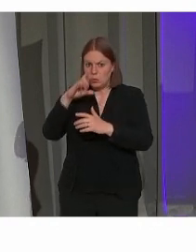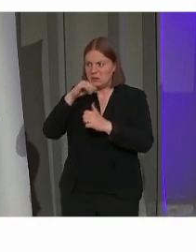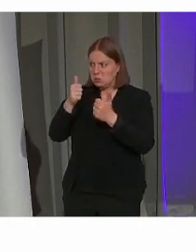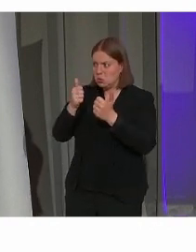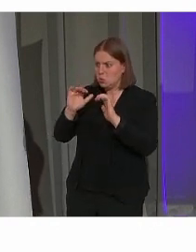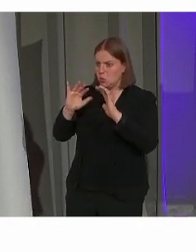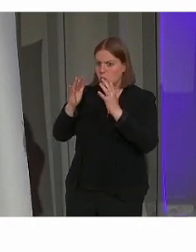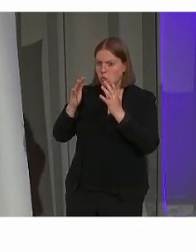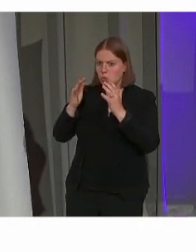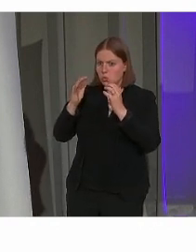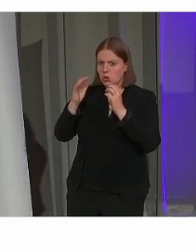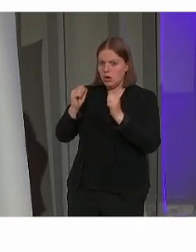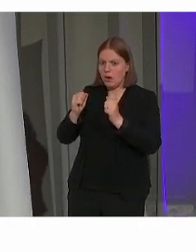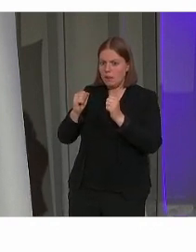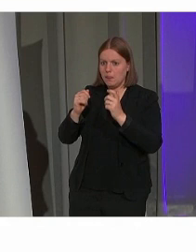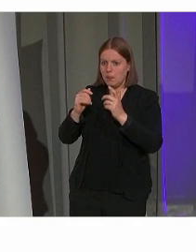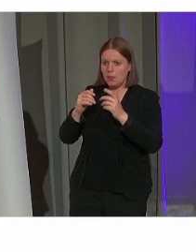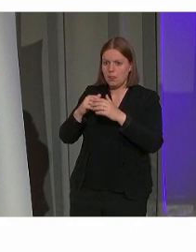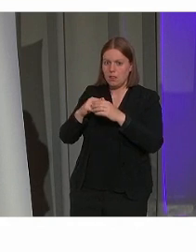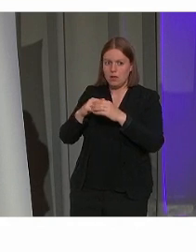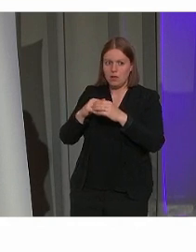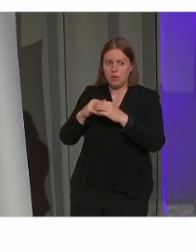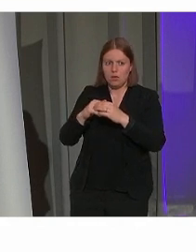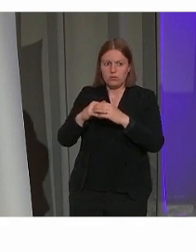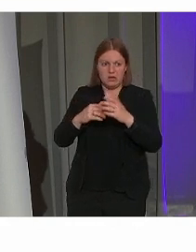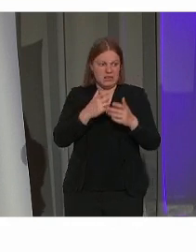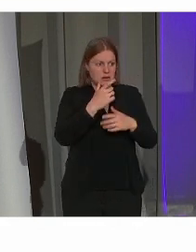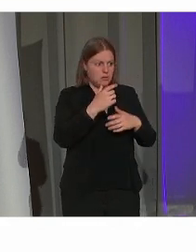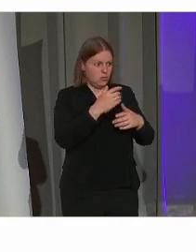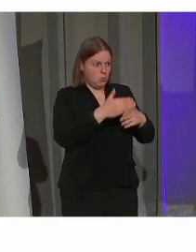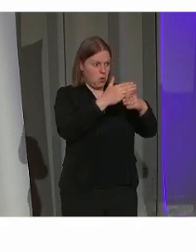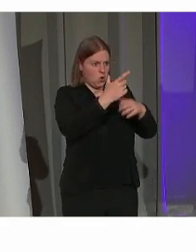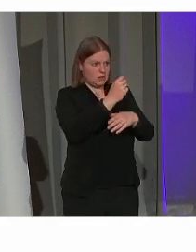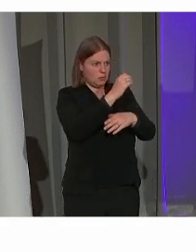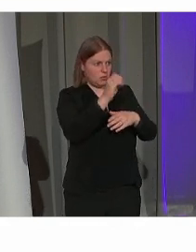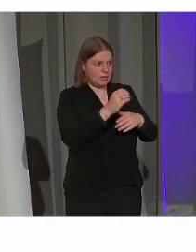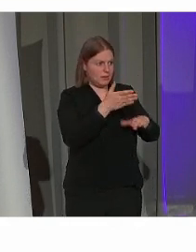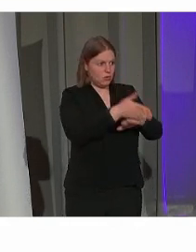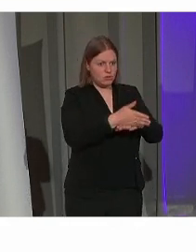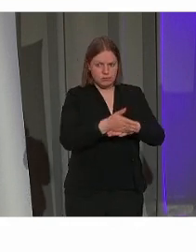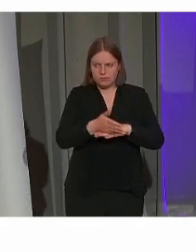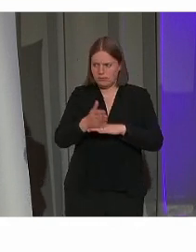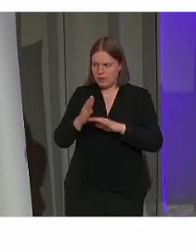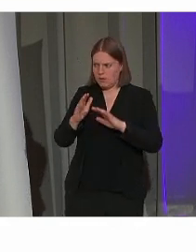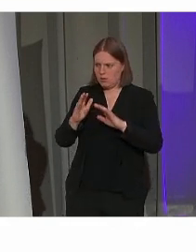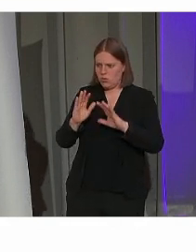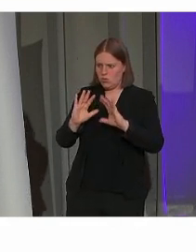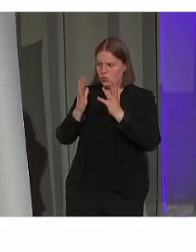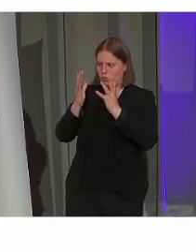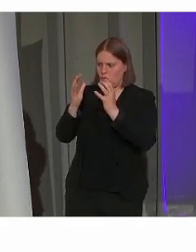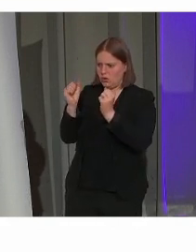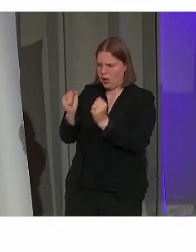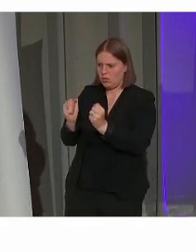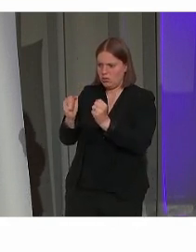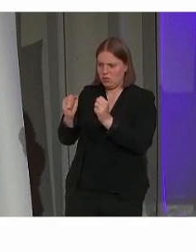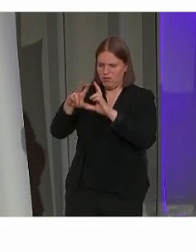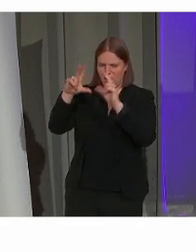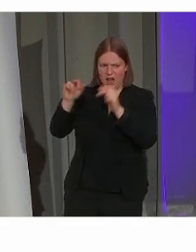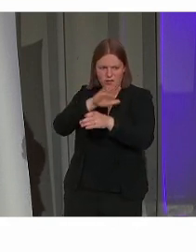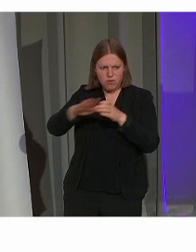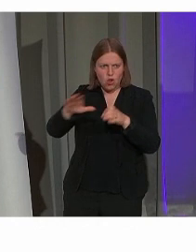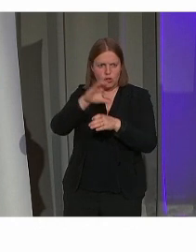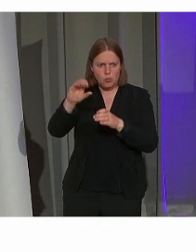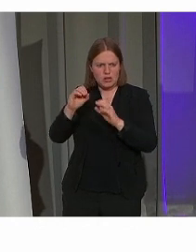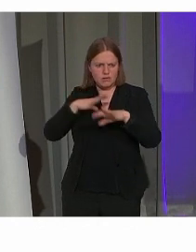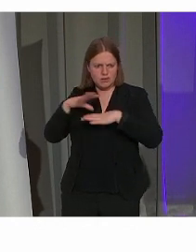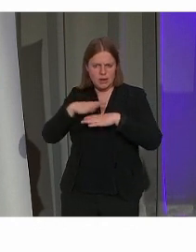hoe ze op zeventig procent van het gebouw honderd procent van het verhaal moeten vertellen. Dus we denken op zich dat we daar als erfgoedsector een